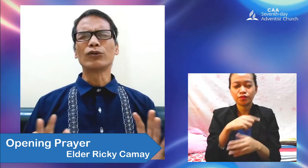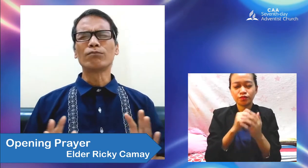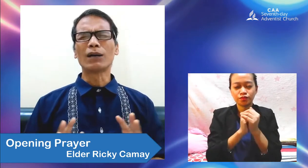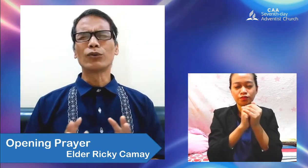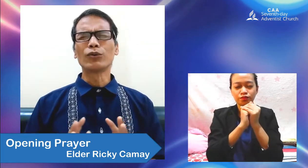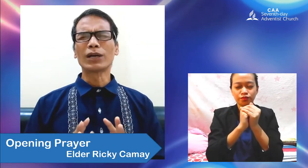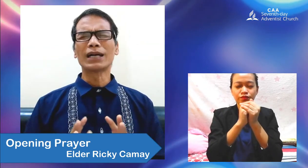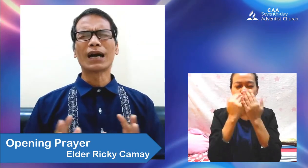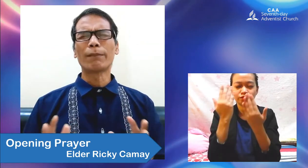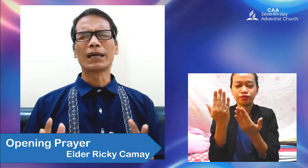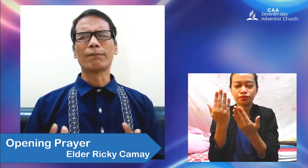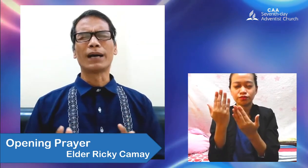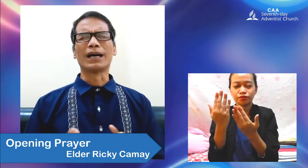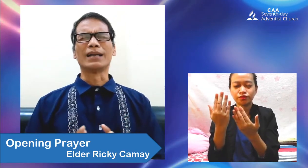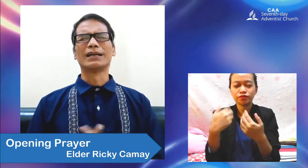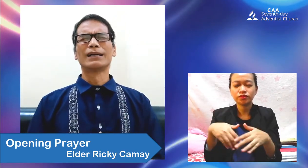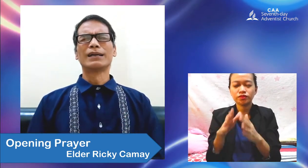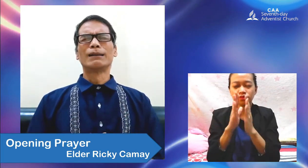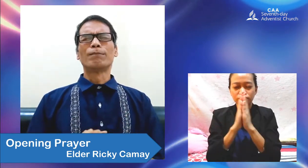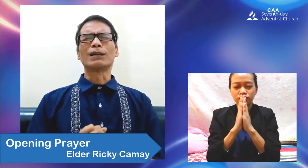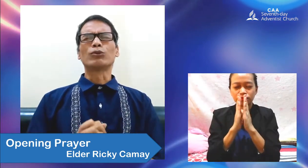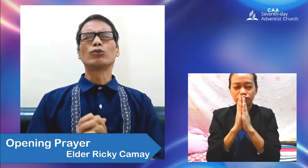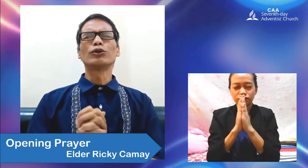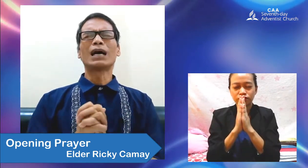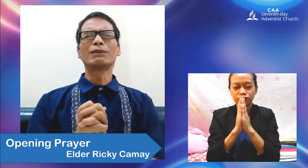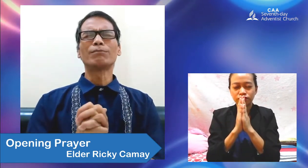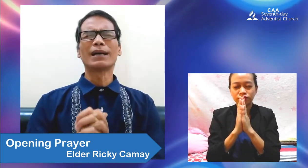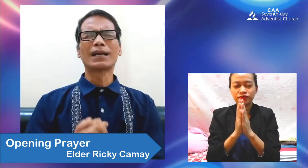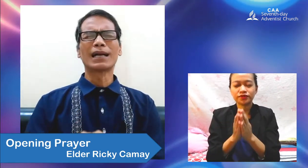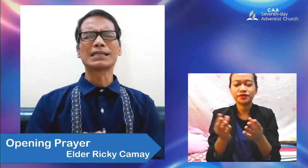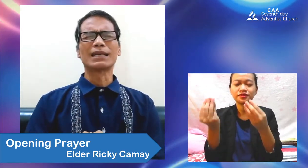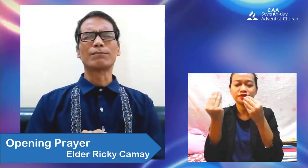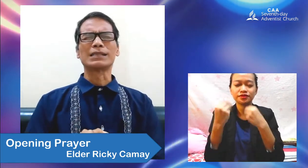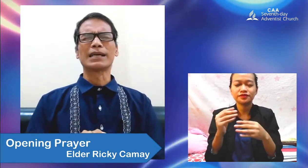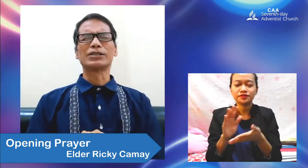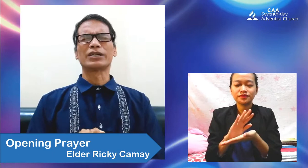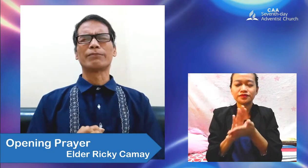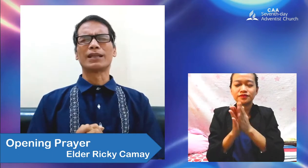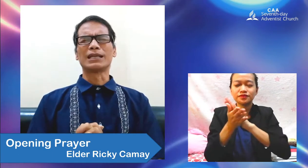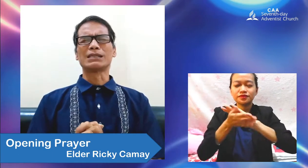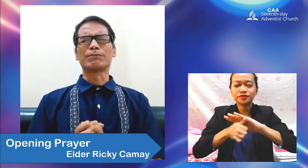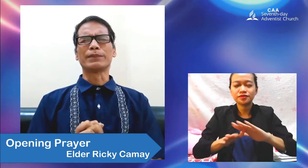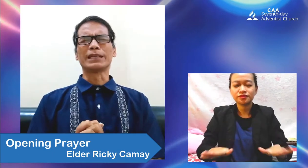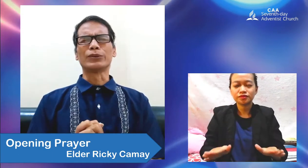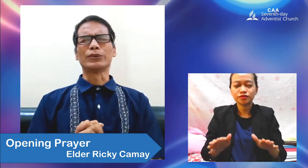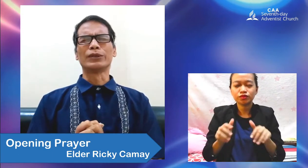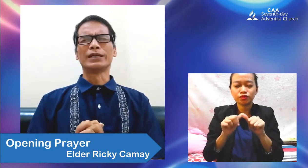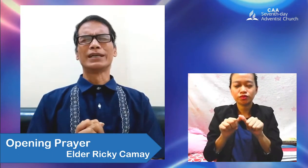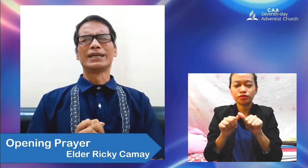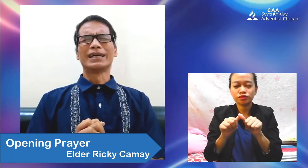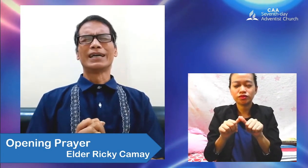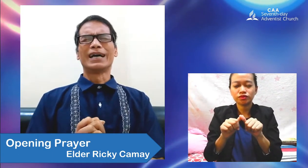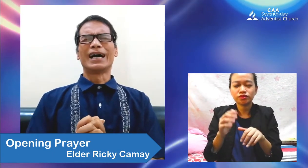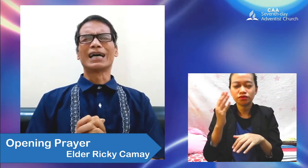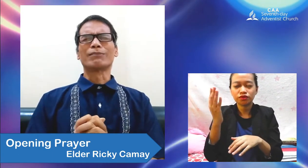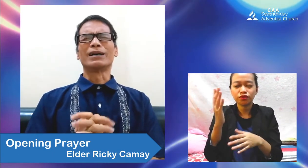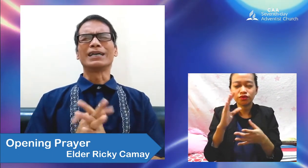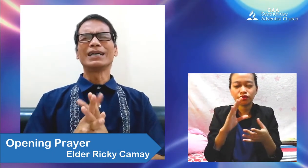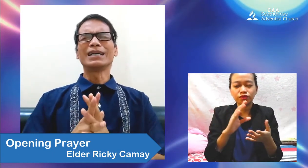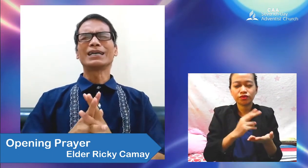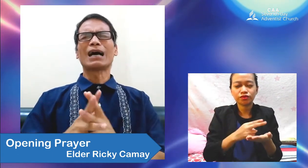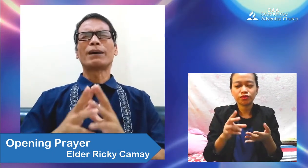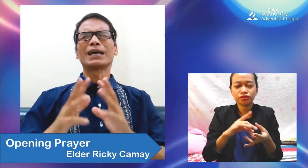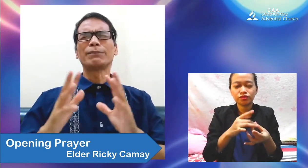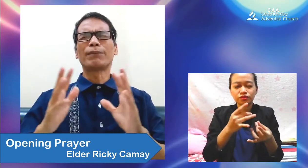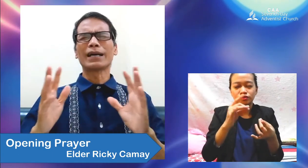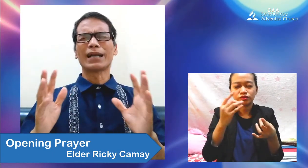kami ay inyong bakura ng kapayapaan. Patuloy namin maranasan ang presensya ng Balna Espiritu at